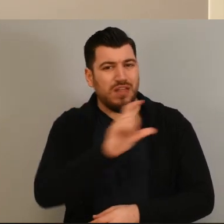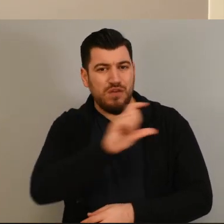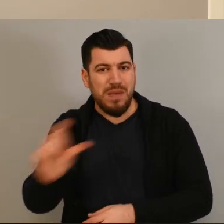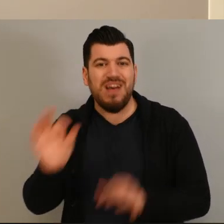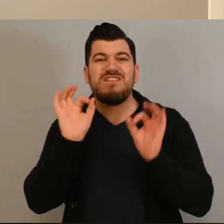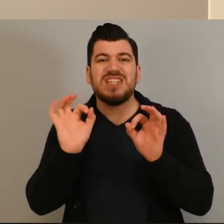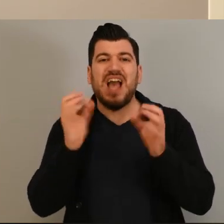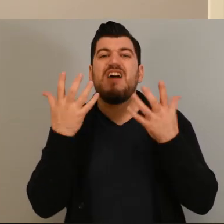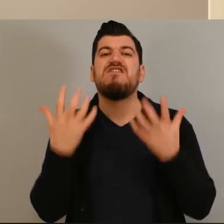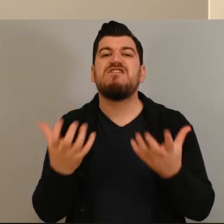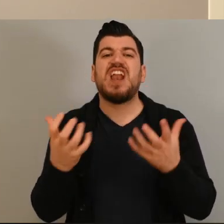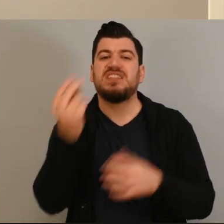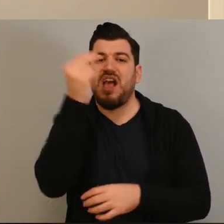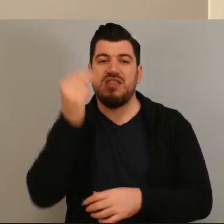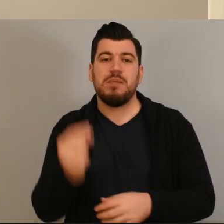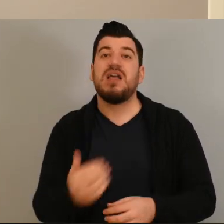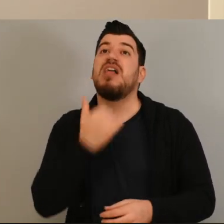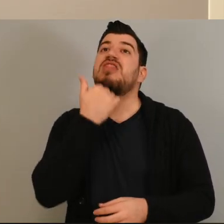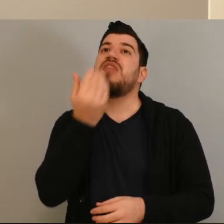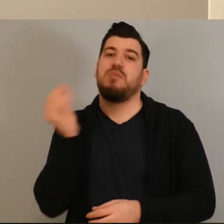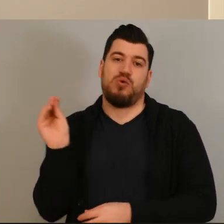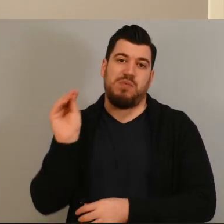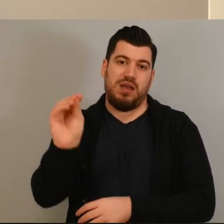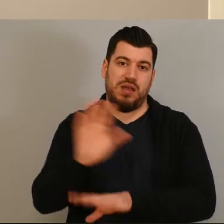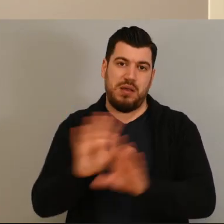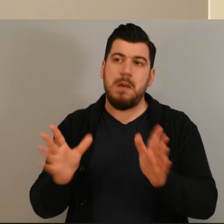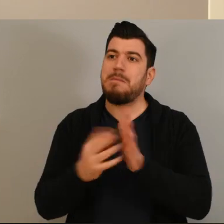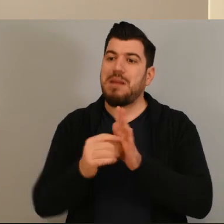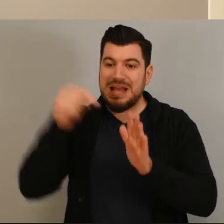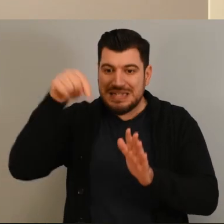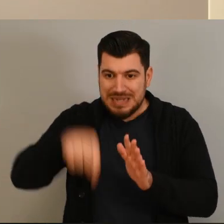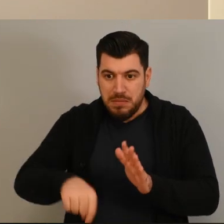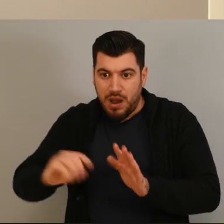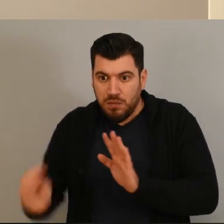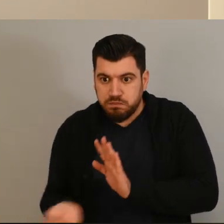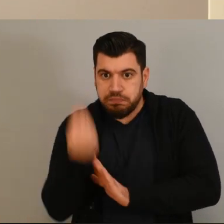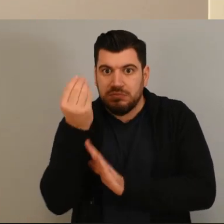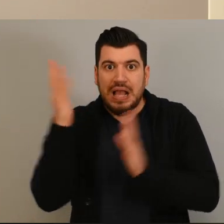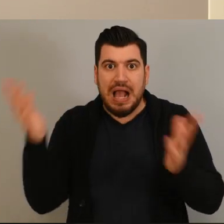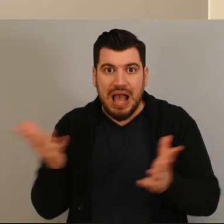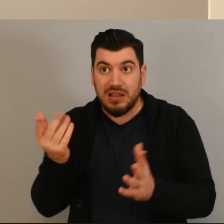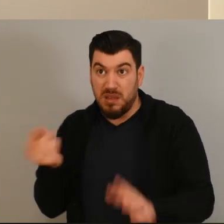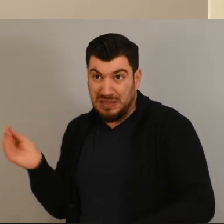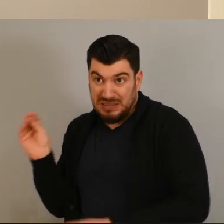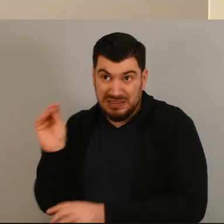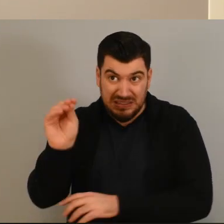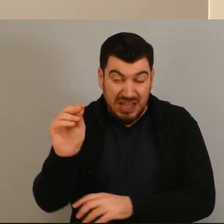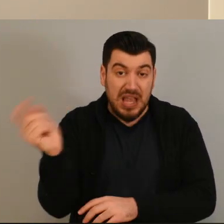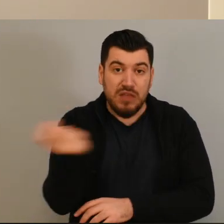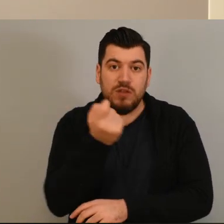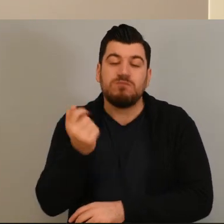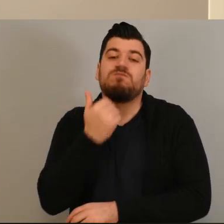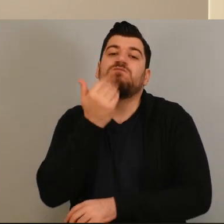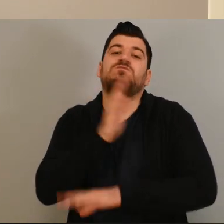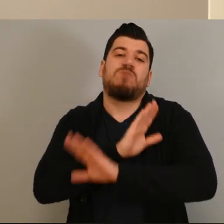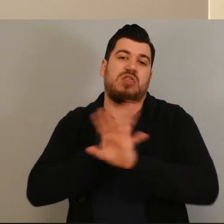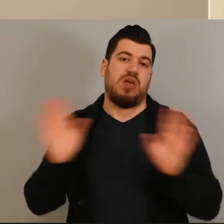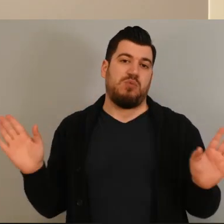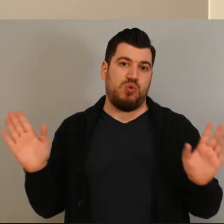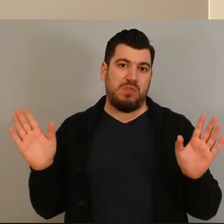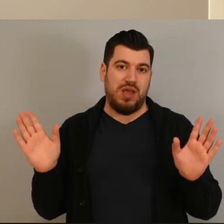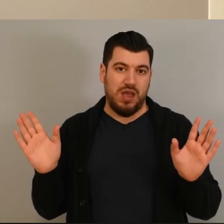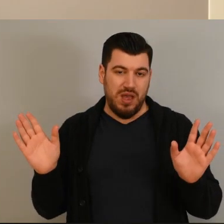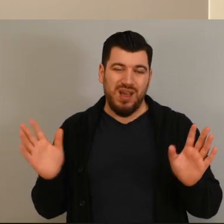δεν μπορούμε να βάζουμε θέματα επικαιρότητας άμεσα του στυλ ότι κάτι συνέβη σήμερα και λύγει η σημασία του